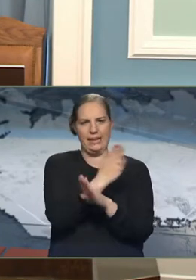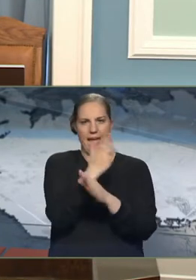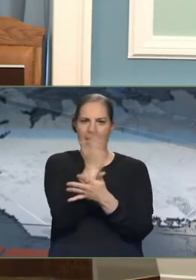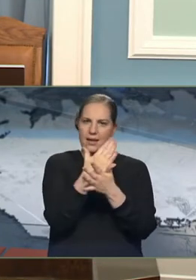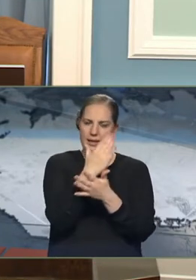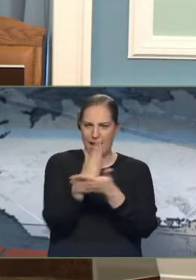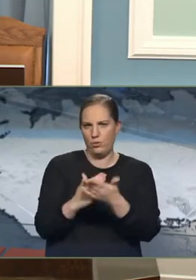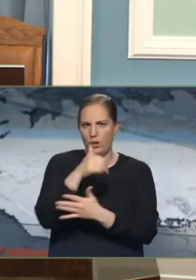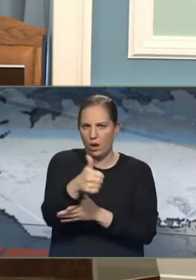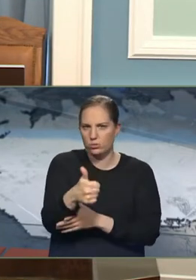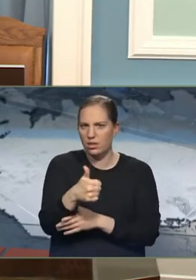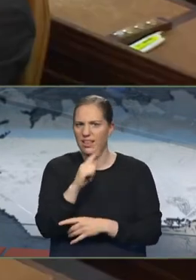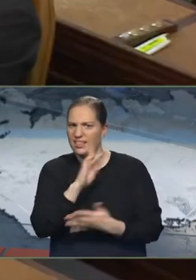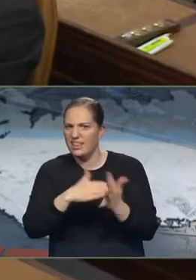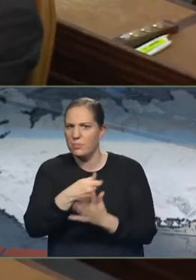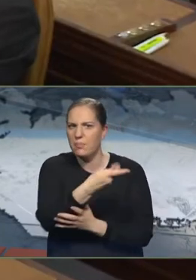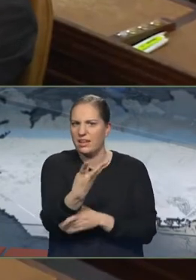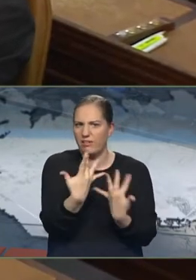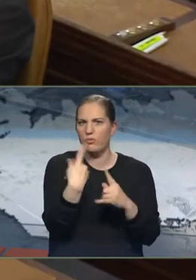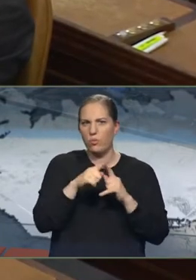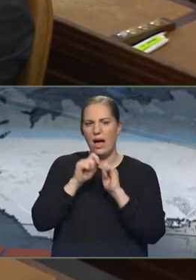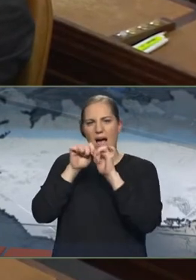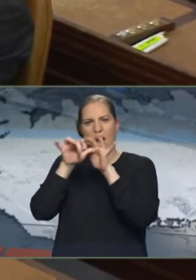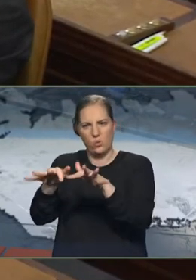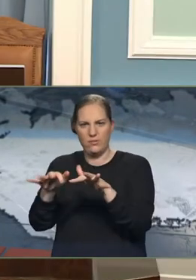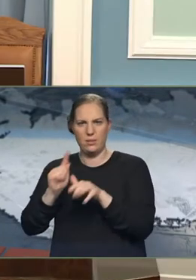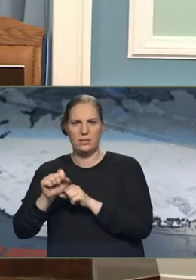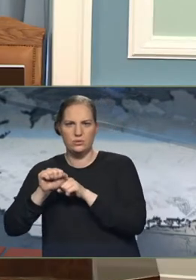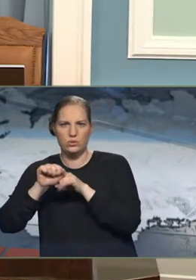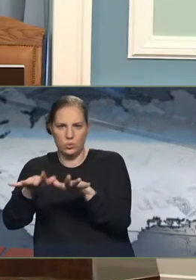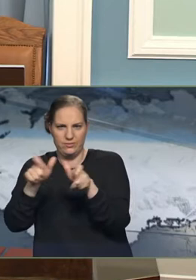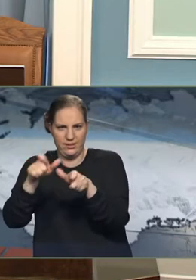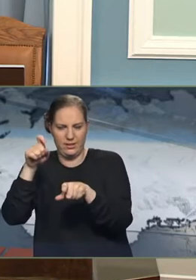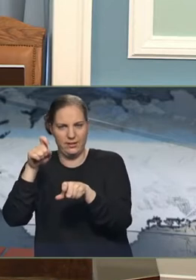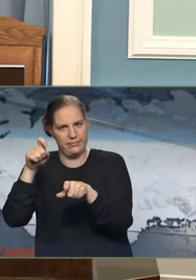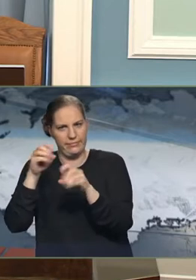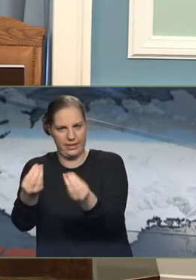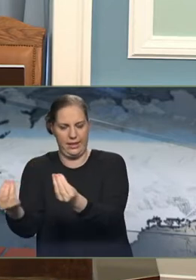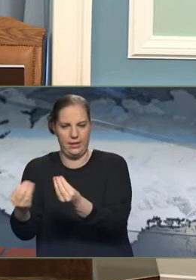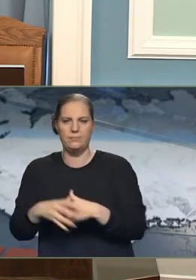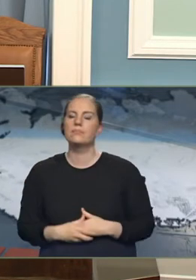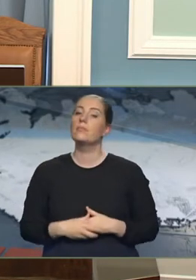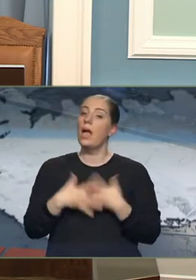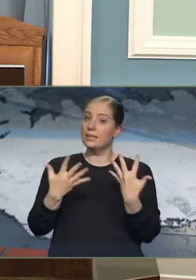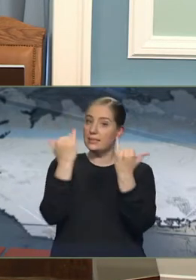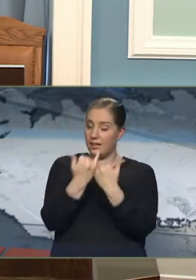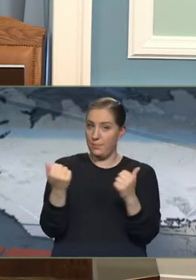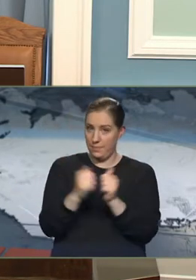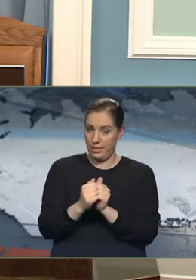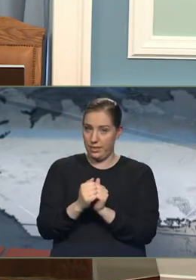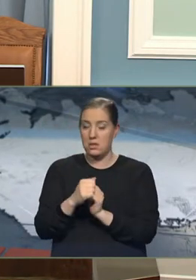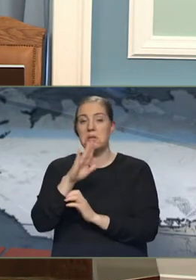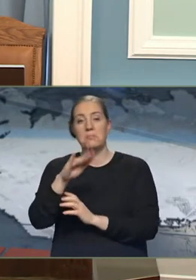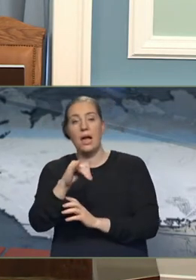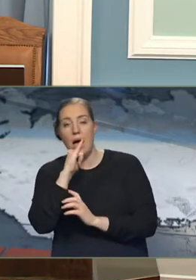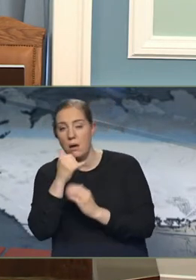hvaða áhrif hefur það á sóttvarnar aðgerður? Það er raunhaft að rekna með því að affending bóluöfna minni aukast veriðlega öðrum